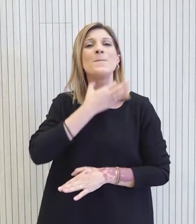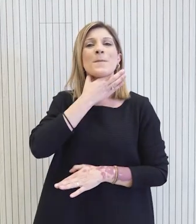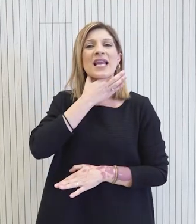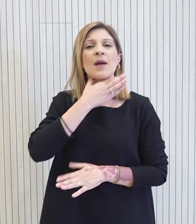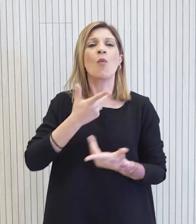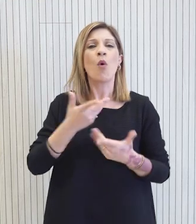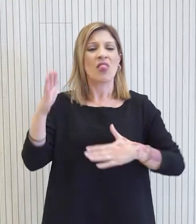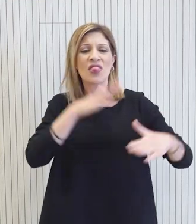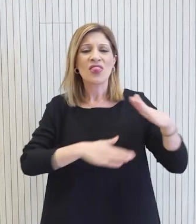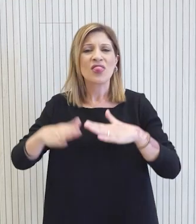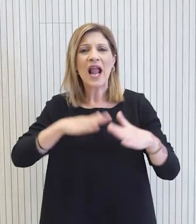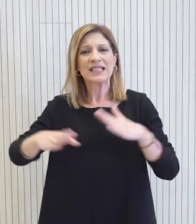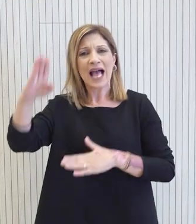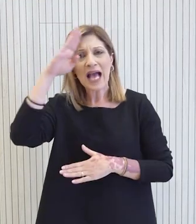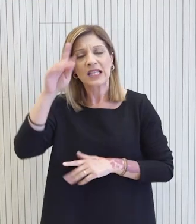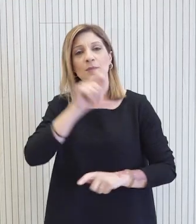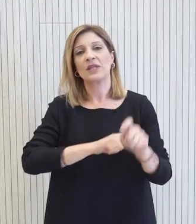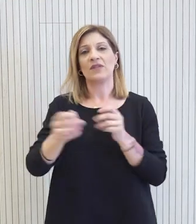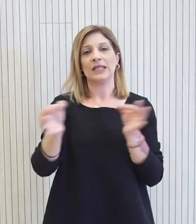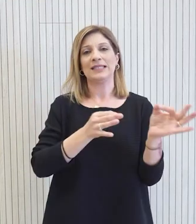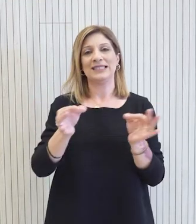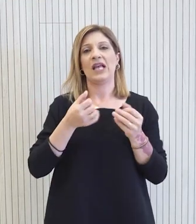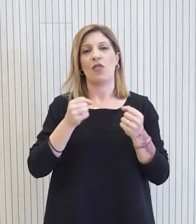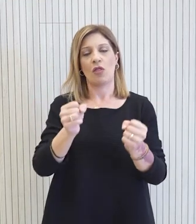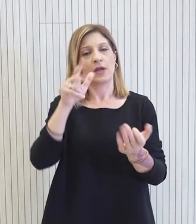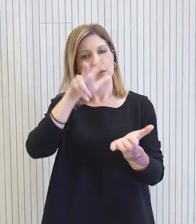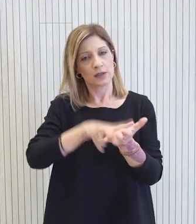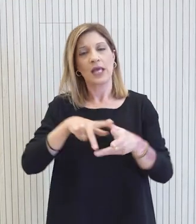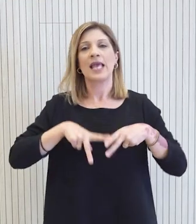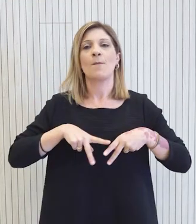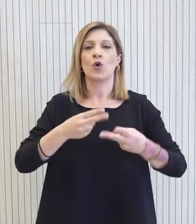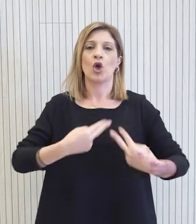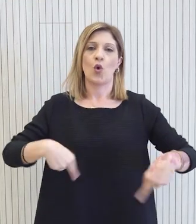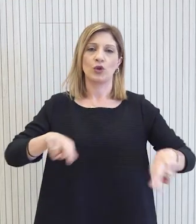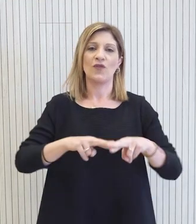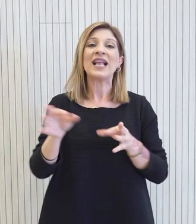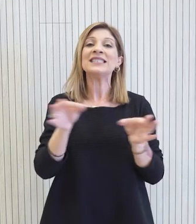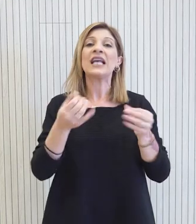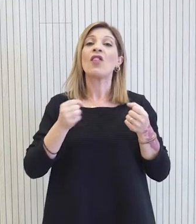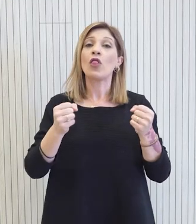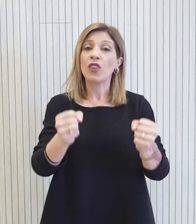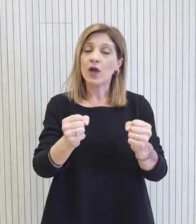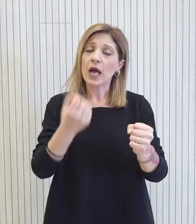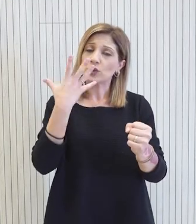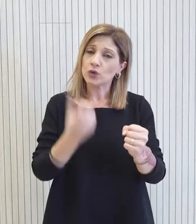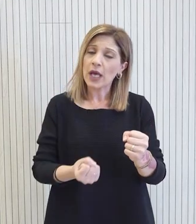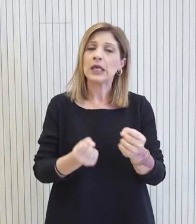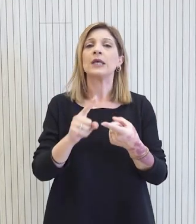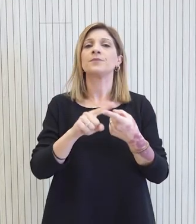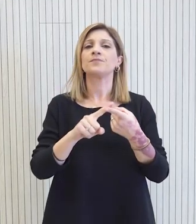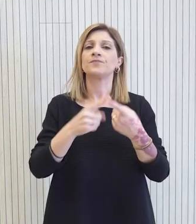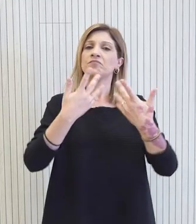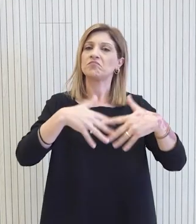θαλάσσιων αντιχημάτων, καταρτίστηκε σχέδιο δράσης, το οποίο ενέκρινε το Υπουργικό Συμβούλιο. Το σχέδιο δράσης περιλαμβάνει παρεμβάσεις όπως